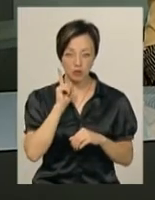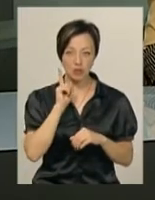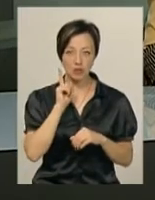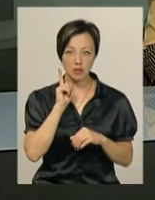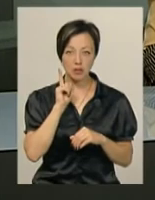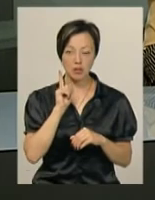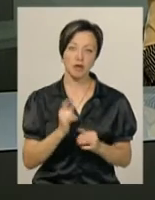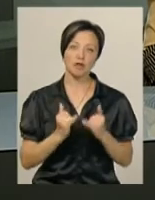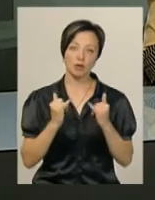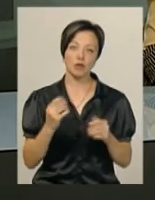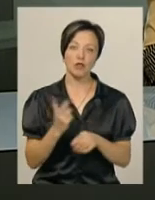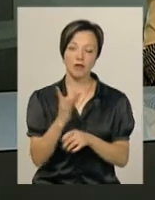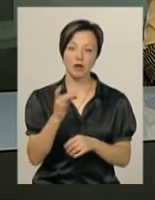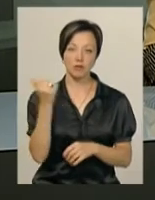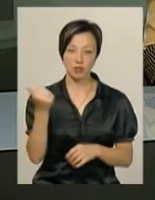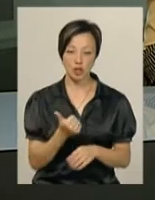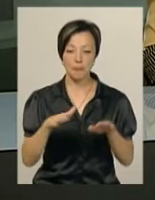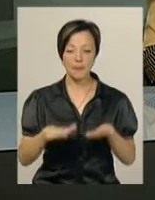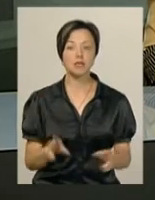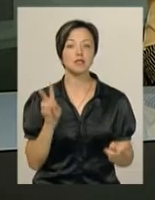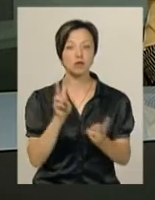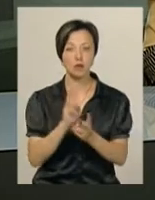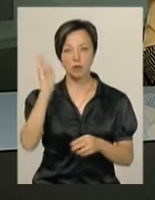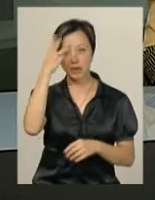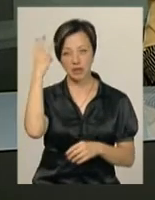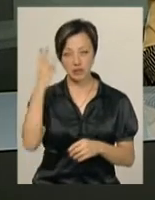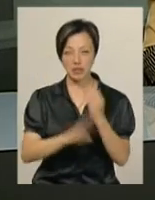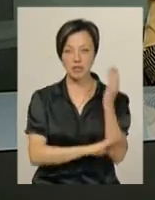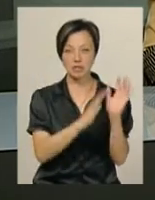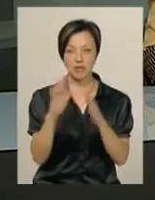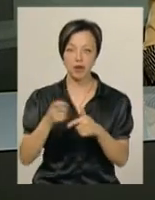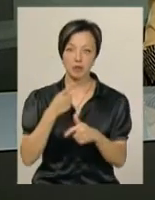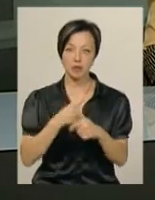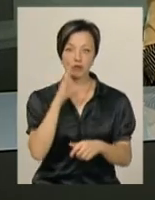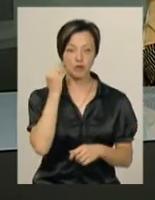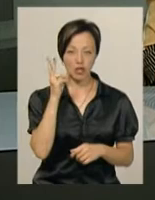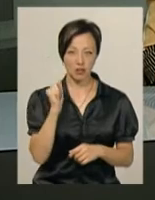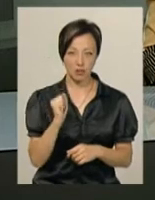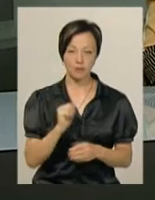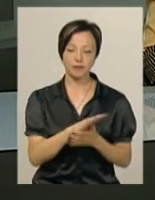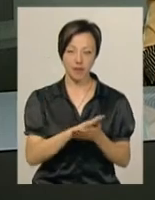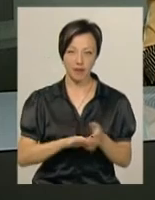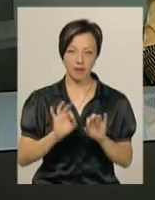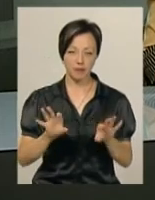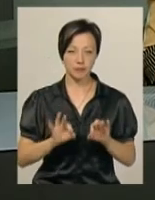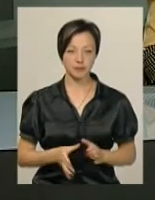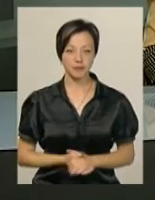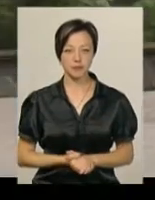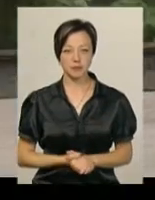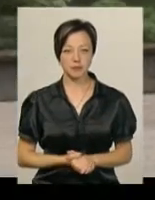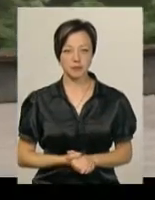Віговська влаштовує двічі на тиждень. Місце зустрічі – Хмельницький сквер імені Тараса Шевченка. Тетяна Ворожцова далі.